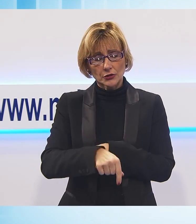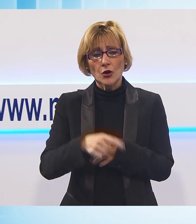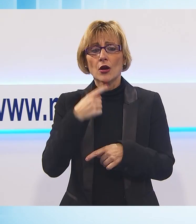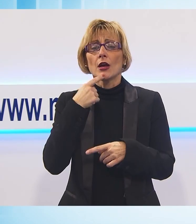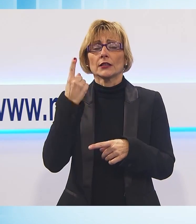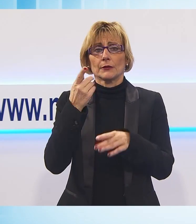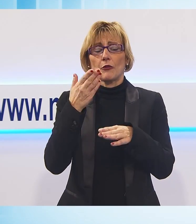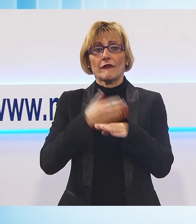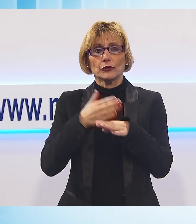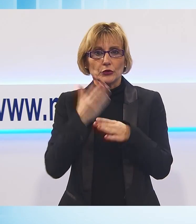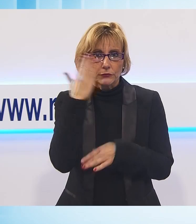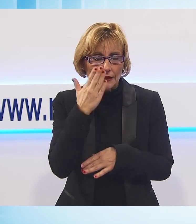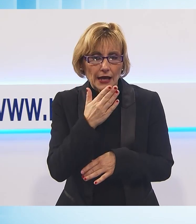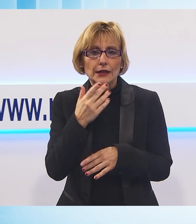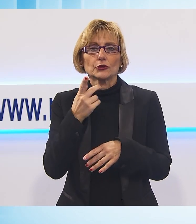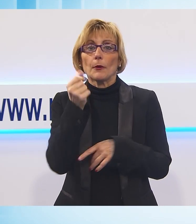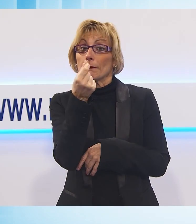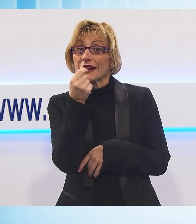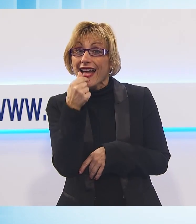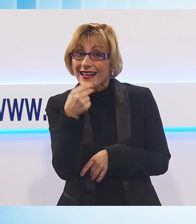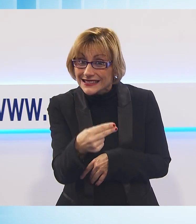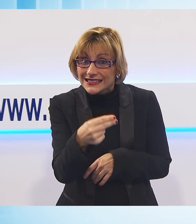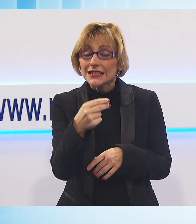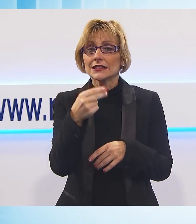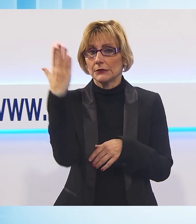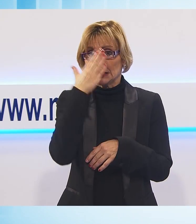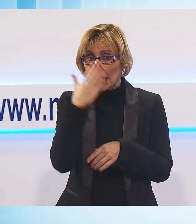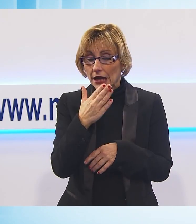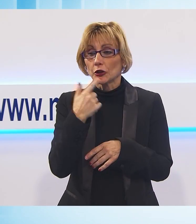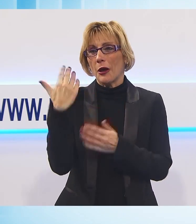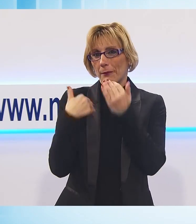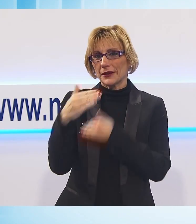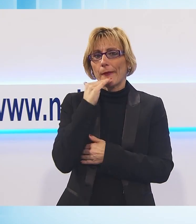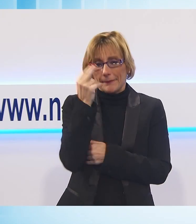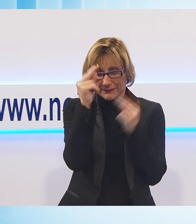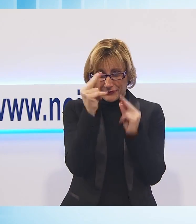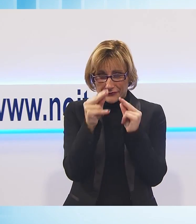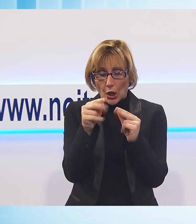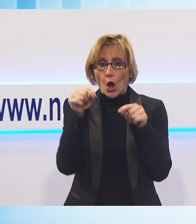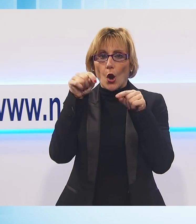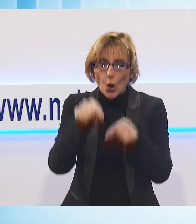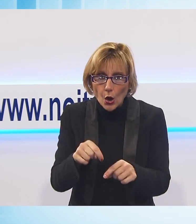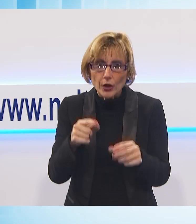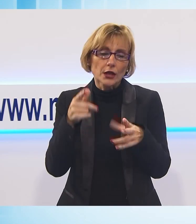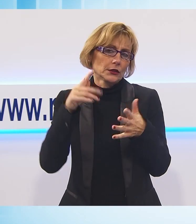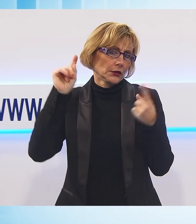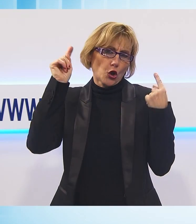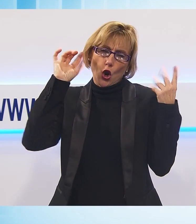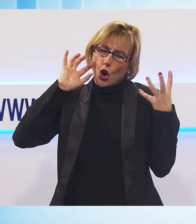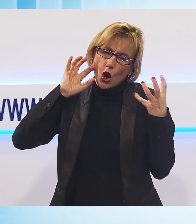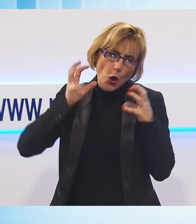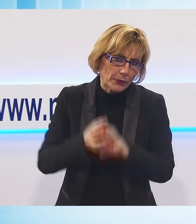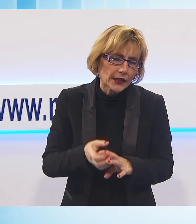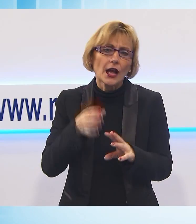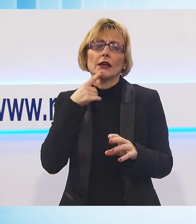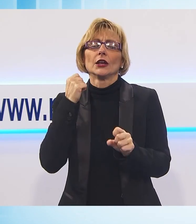fatture sbagliando i prezzi, sbagliando le quantità, prima bastava una correzione e ora invece bisogna che devono fare una nota